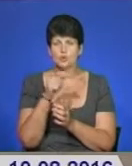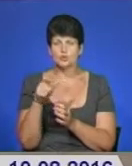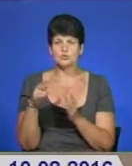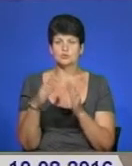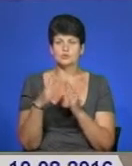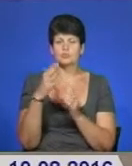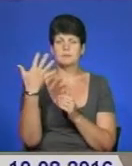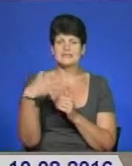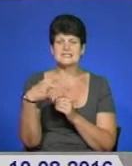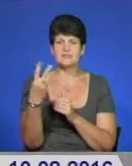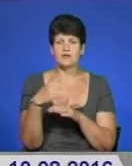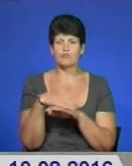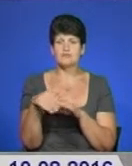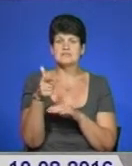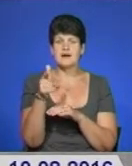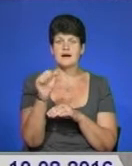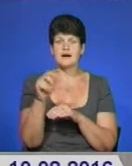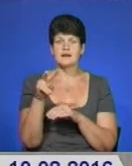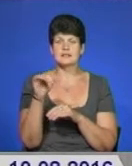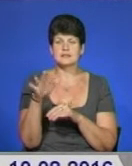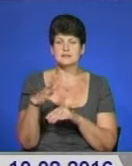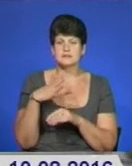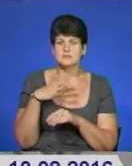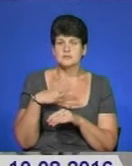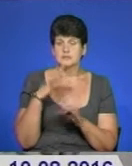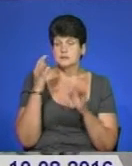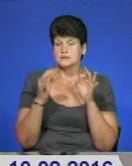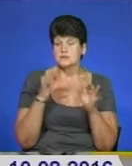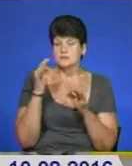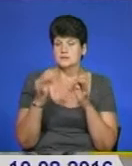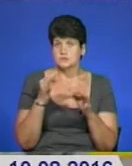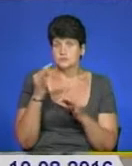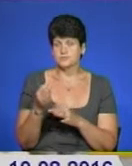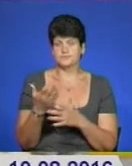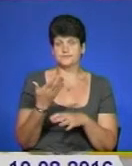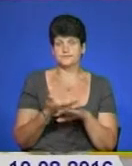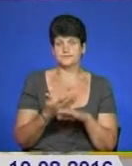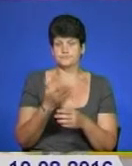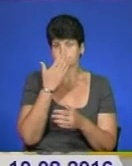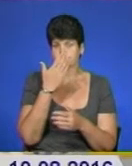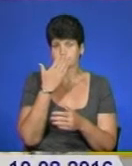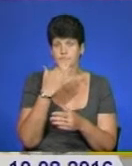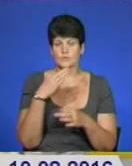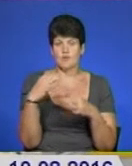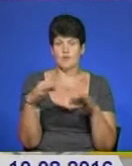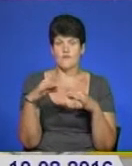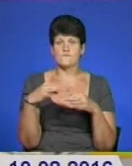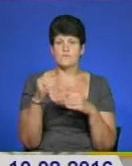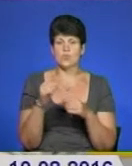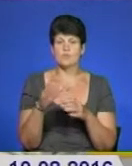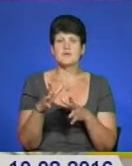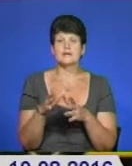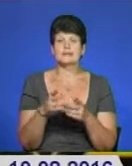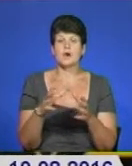номер 52 на вулиці Галицькій потерпають від шуму та загазованості автомобілів, припаркованих під самими вікнами. На колективне звернення громадян у